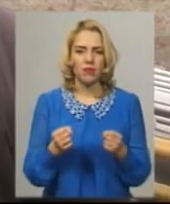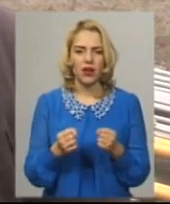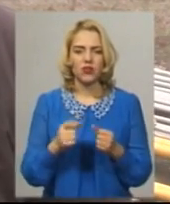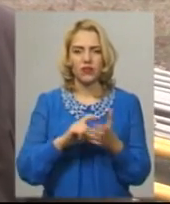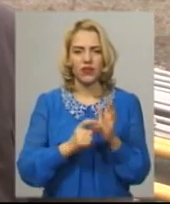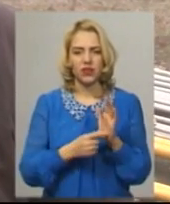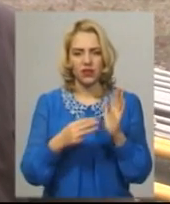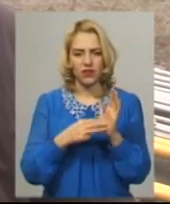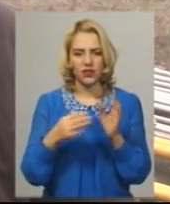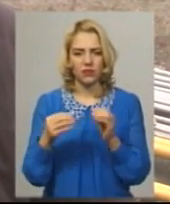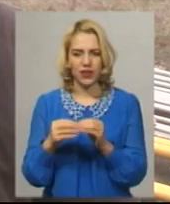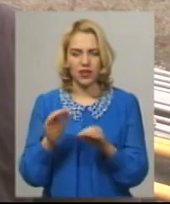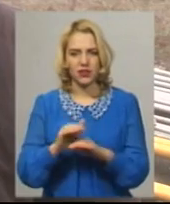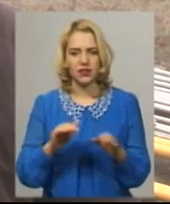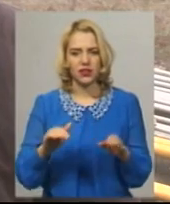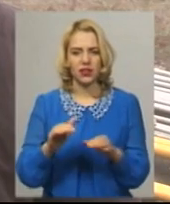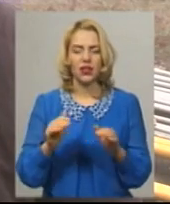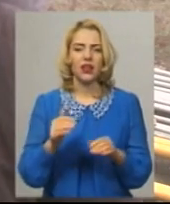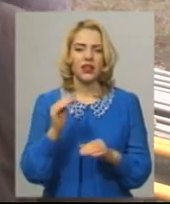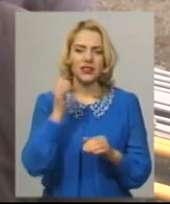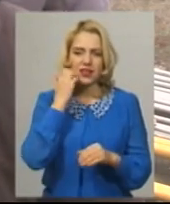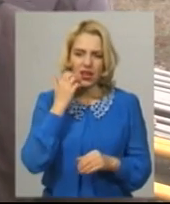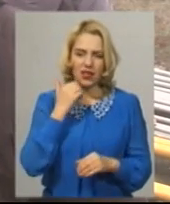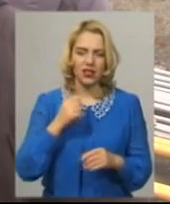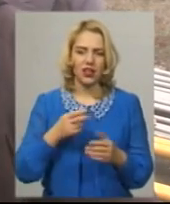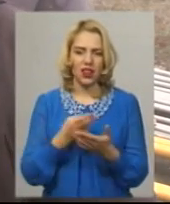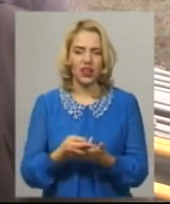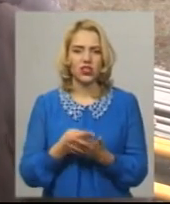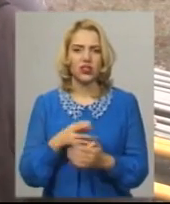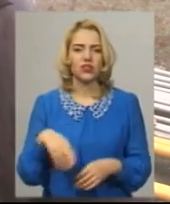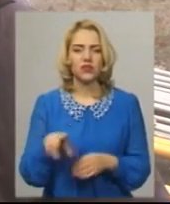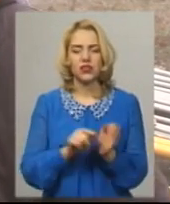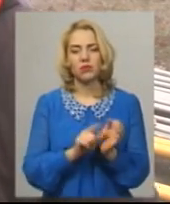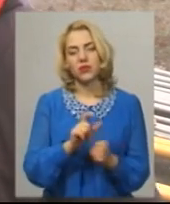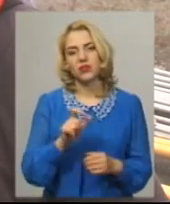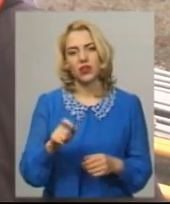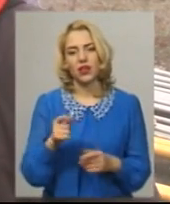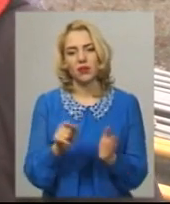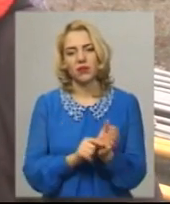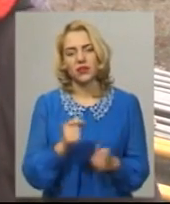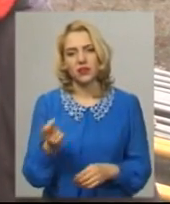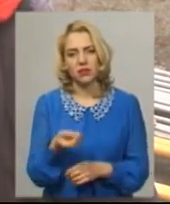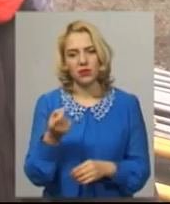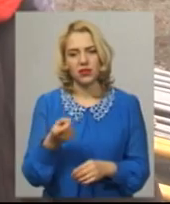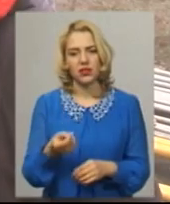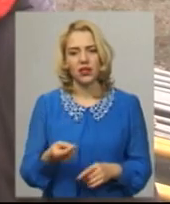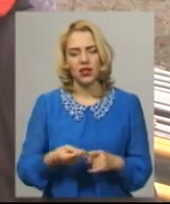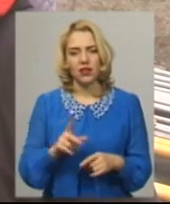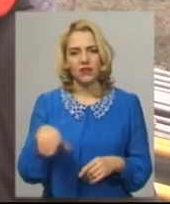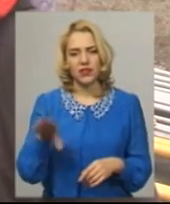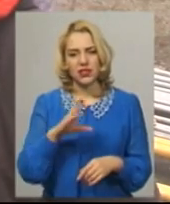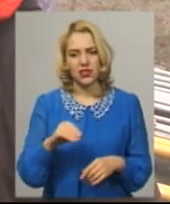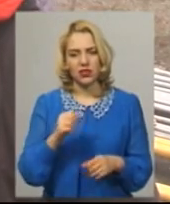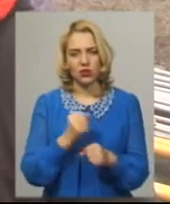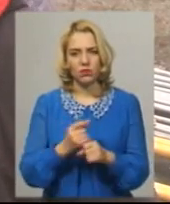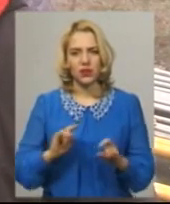У квартирі 8-10 градусів тепла, діти маленькі, старі, лежачі. Всі пущі пенсіонери, пенсія мізер. Досить того,